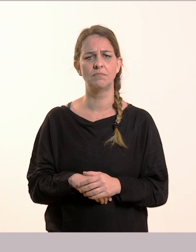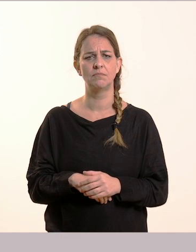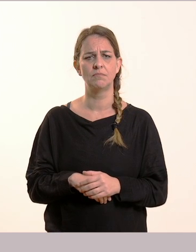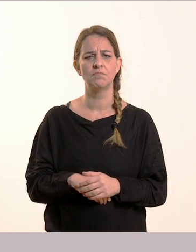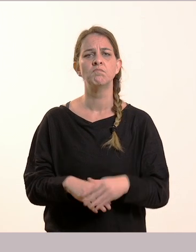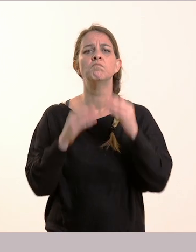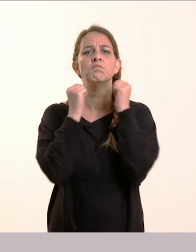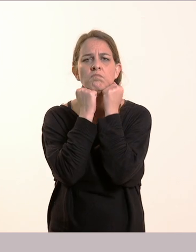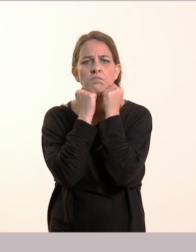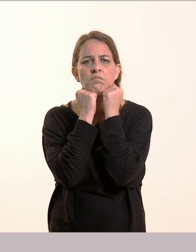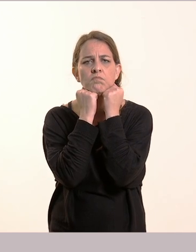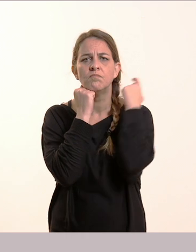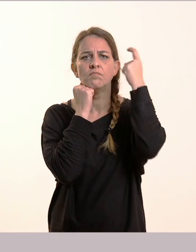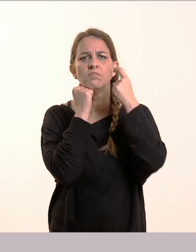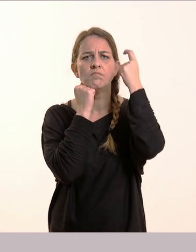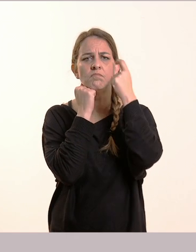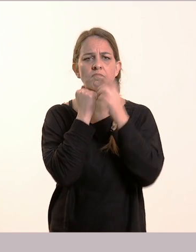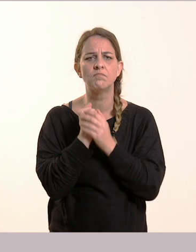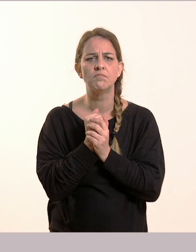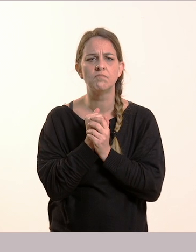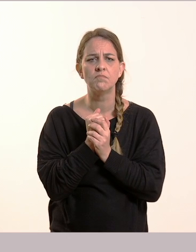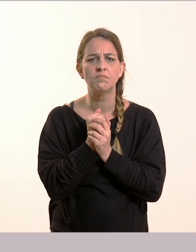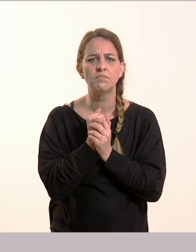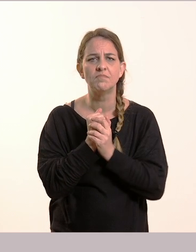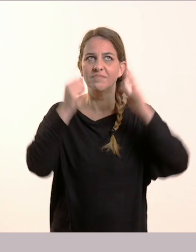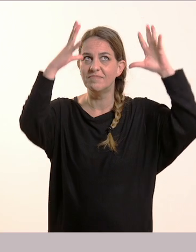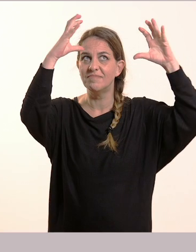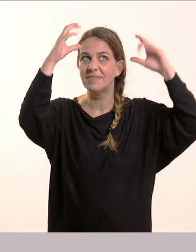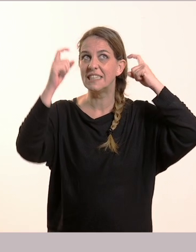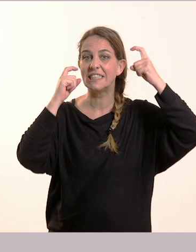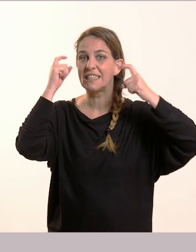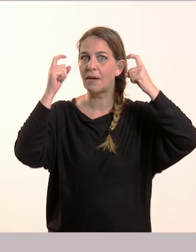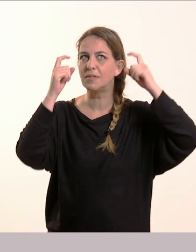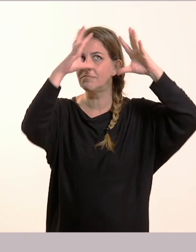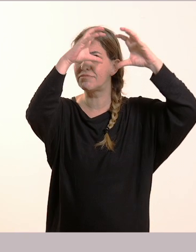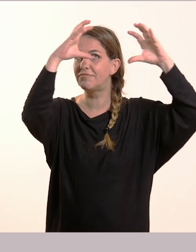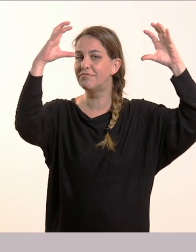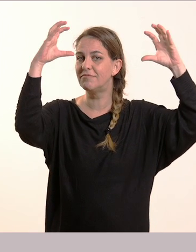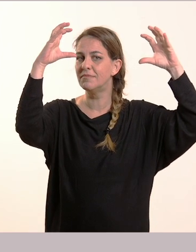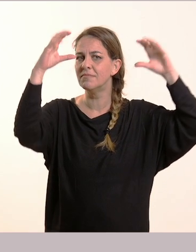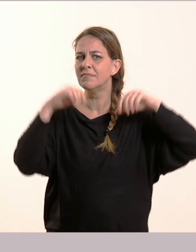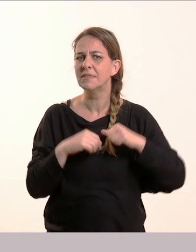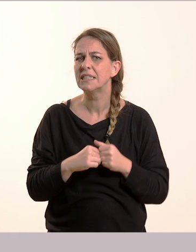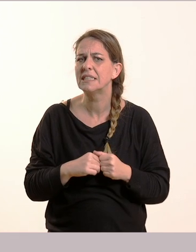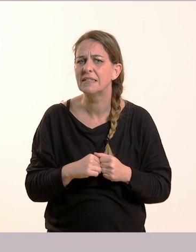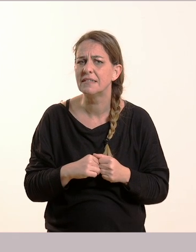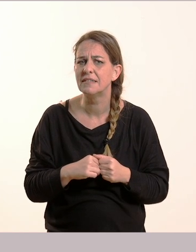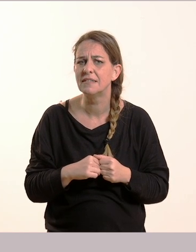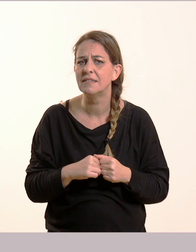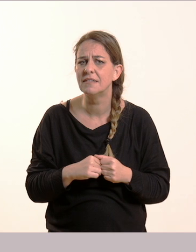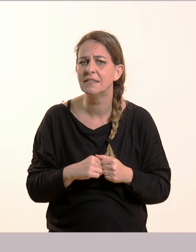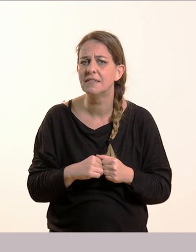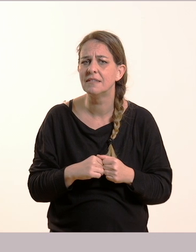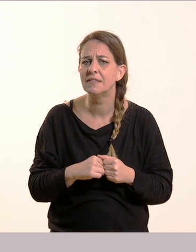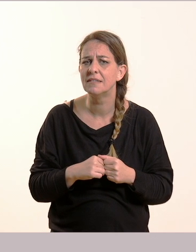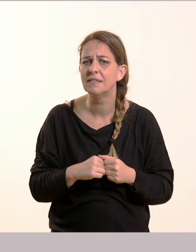και σκέφτεται και βλέπουμε τη σκέψη της, το συννεφάκι. Και τι βλέπουμε στη σκέψη της. Βλέπουμε δύο μεγάλους, μάλλον